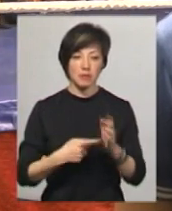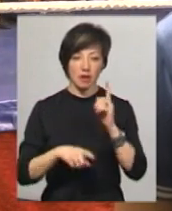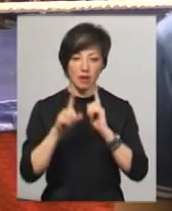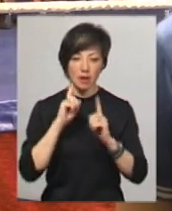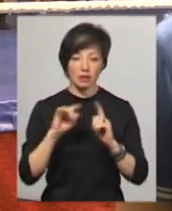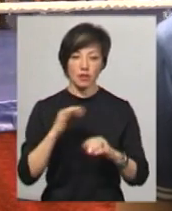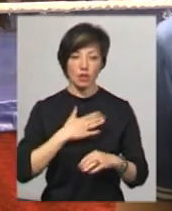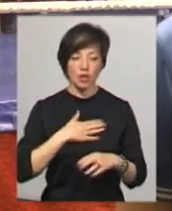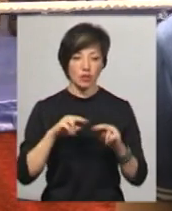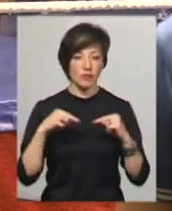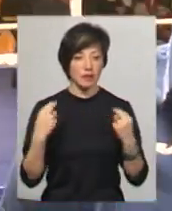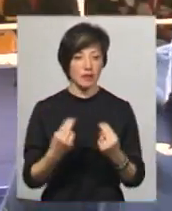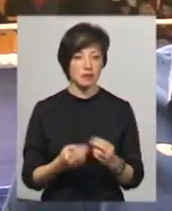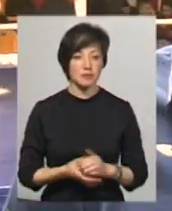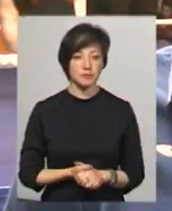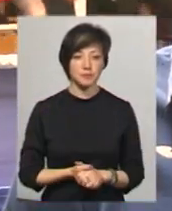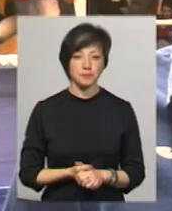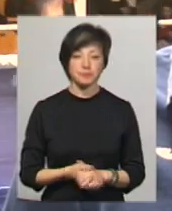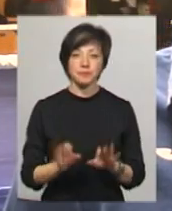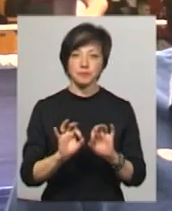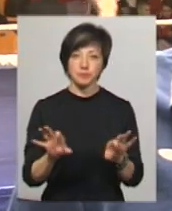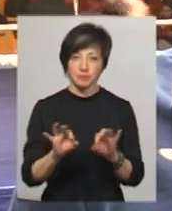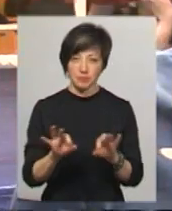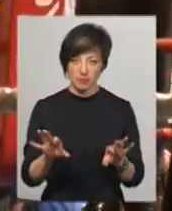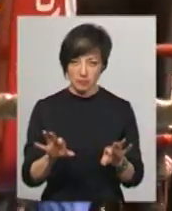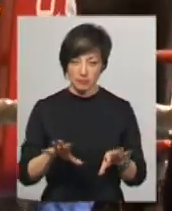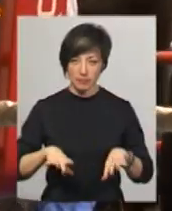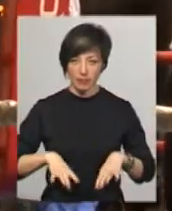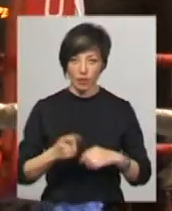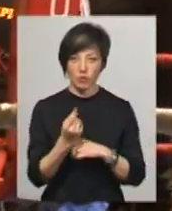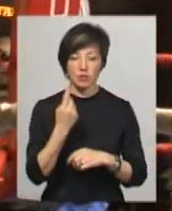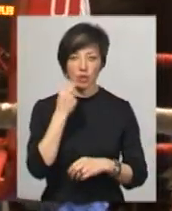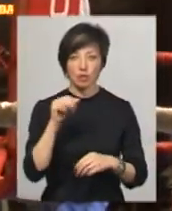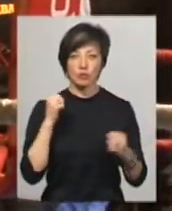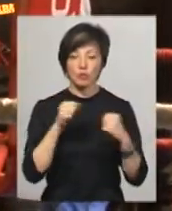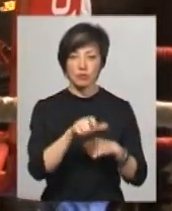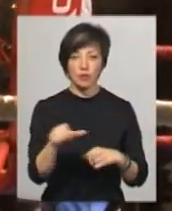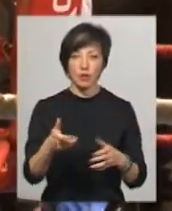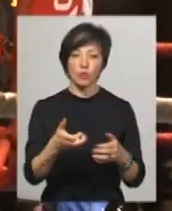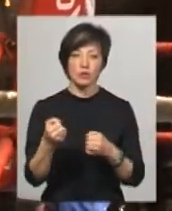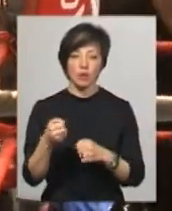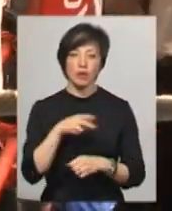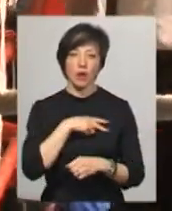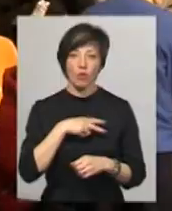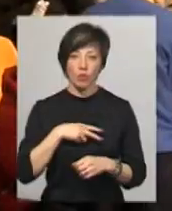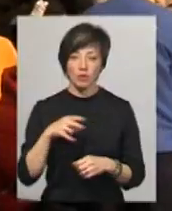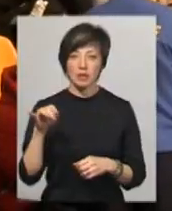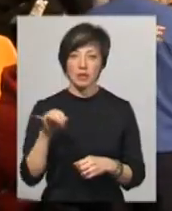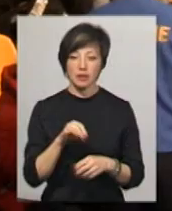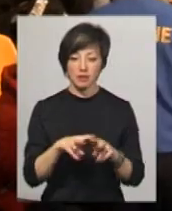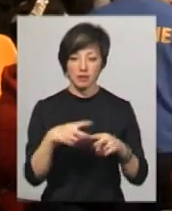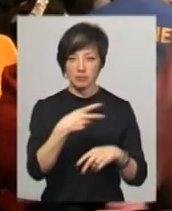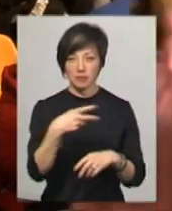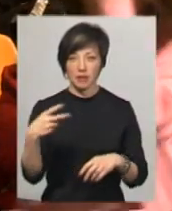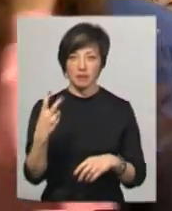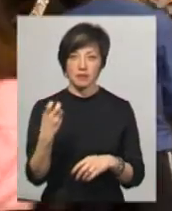і наша федерація. Як розповів Андрій Чумаков, 11 кращих спортсменів змагань отримали грошові винагороди еквівалентним